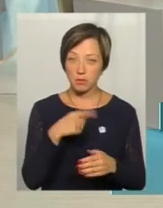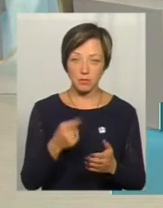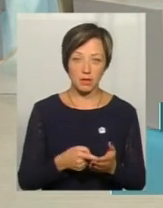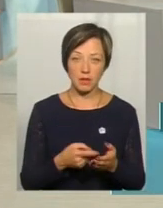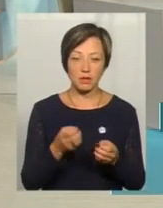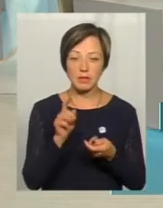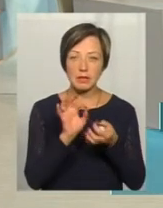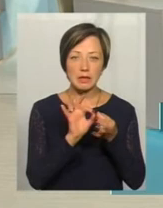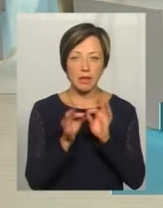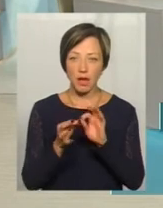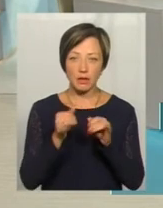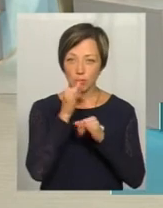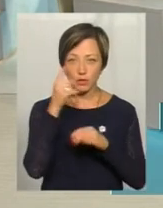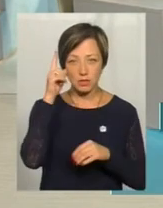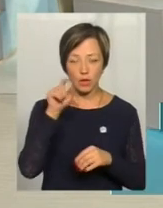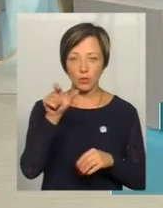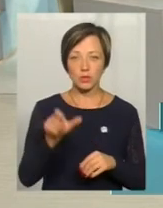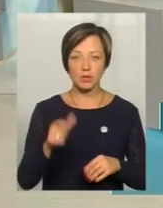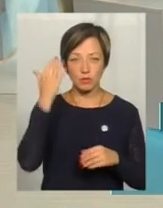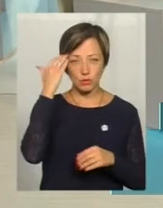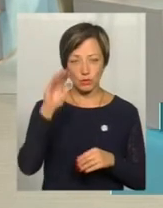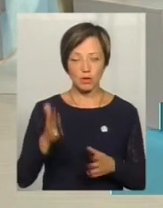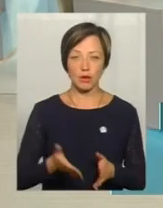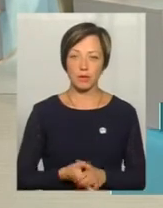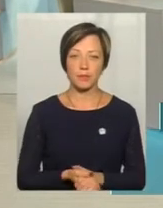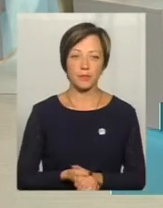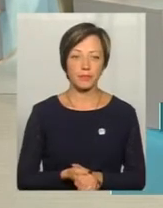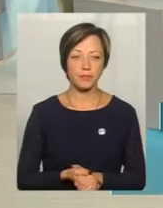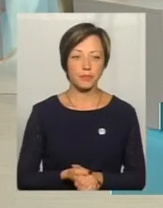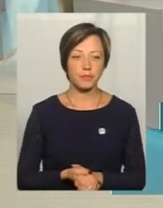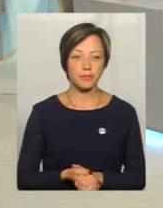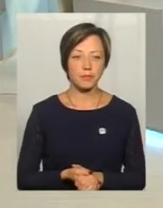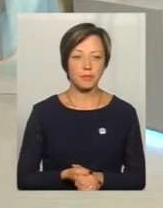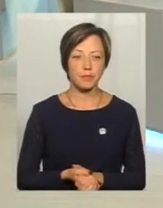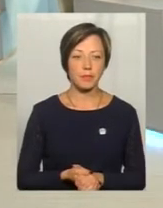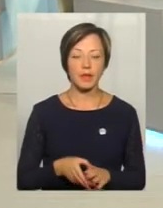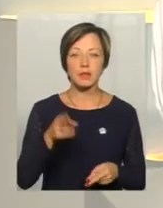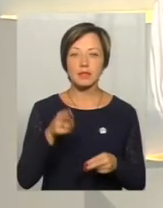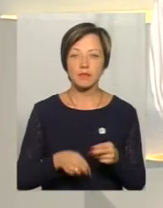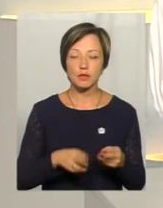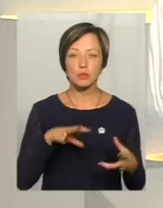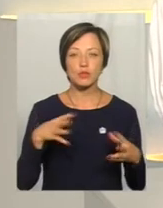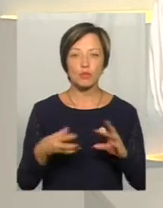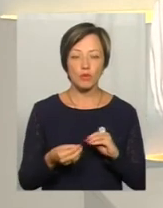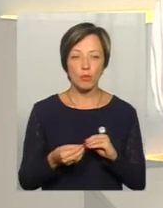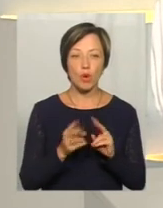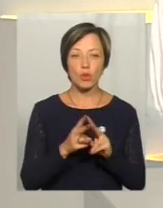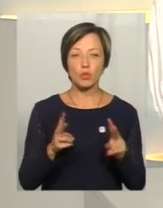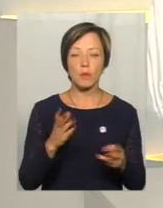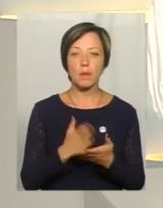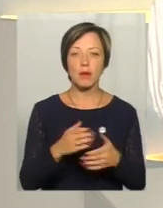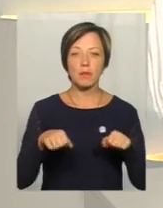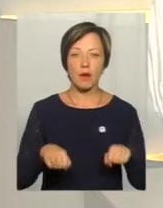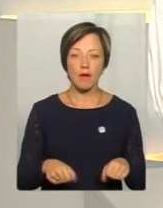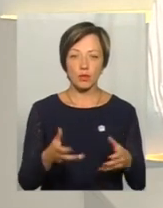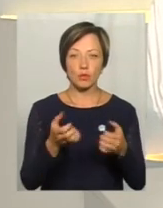Такі деталі, яких не може знати людина, яка насправді там не була. Так, Зв'ясовуйте. І давайте на завершення підсумуємо, хто має право на